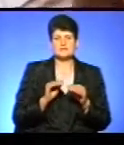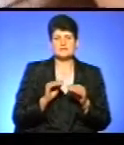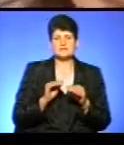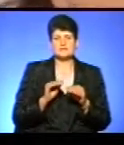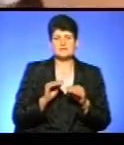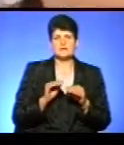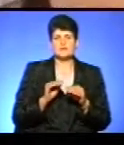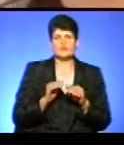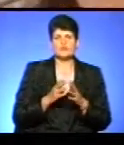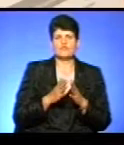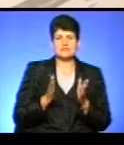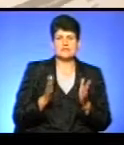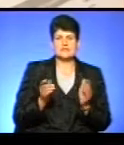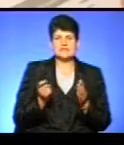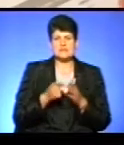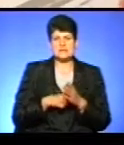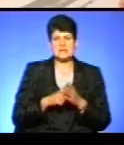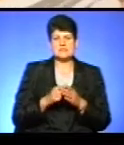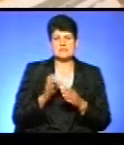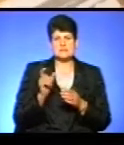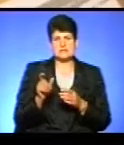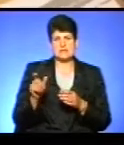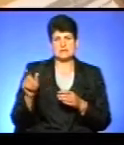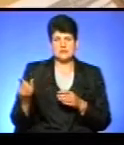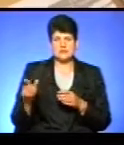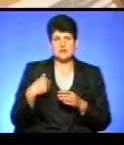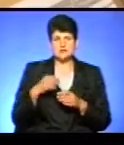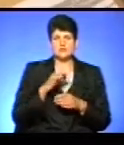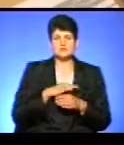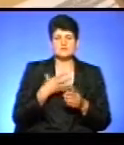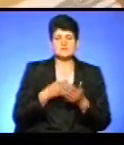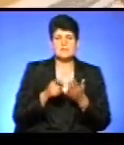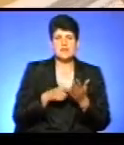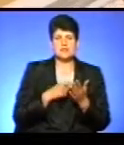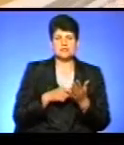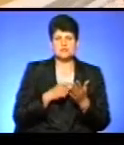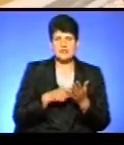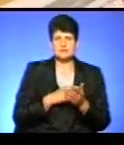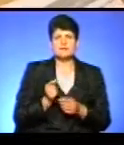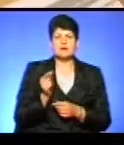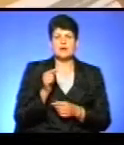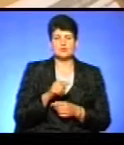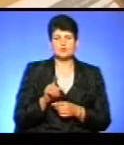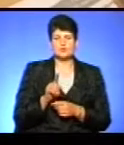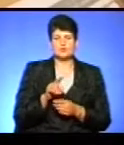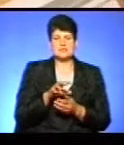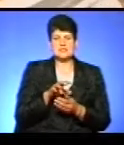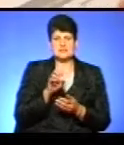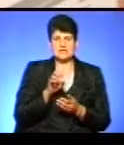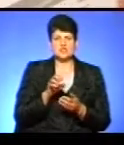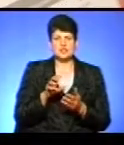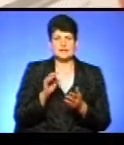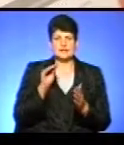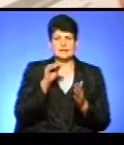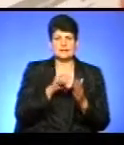відкриті і закриті склади. Я використовую свій планшет для того, щоб скачати книжку,